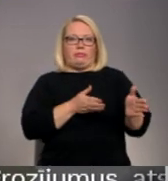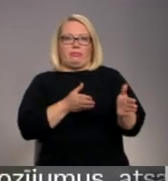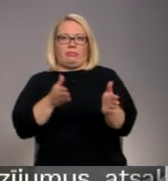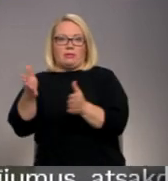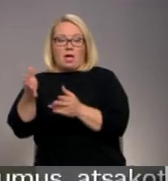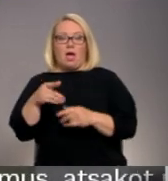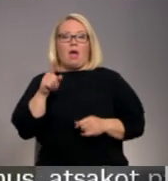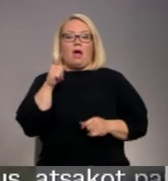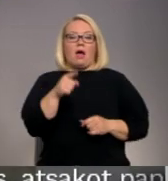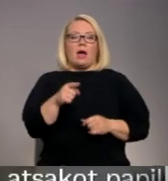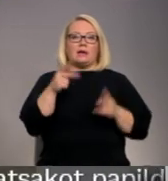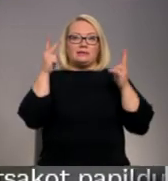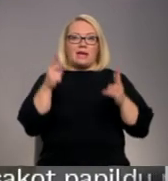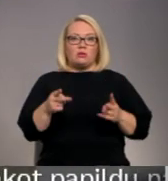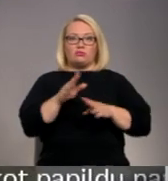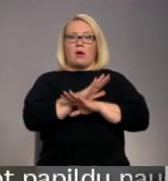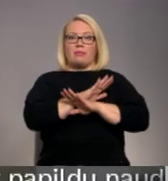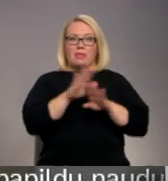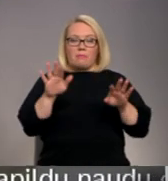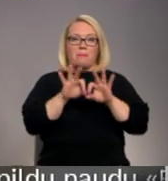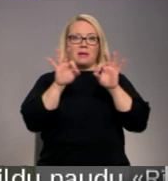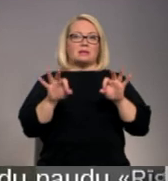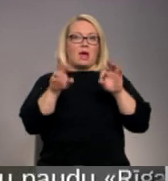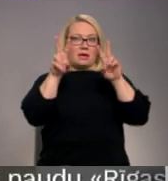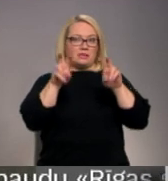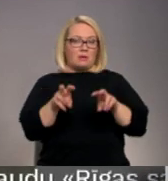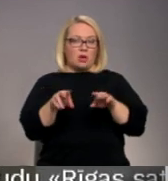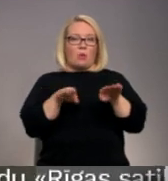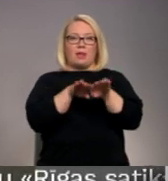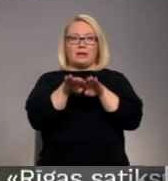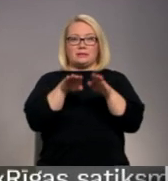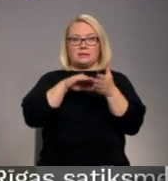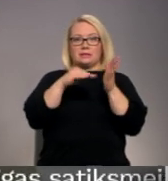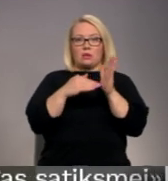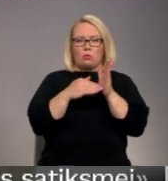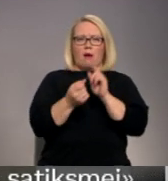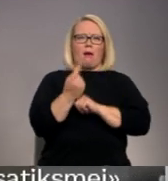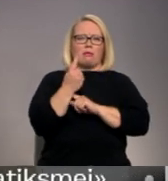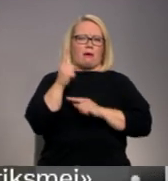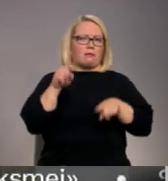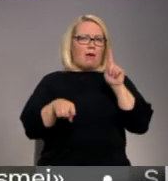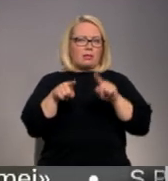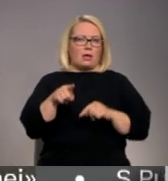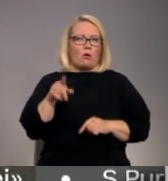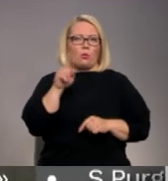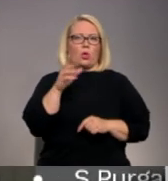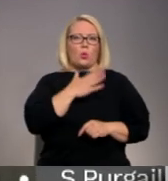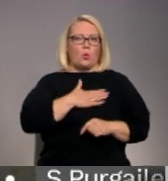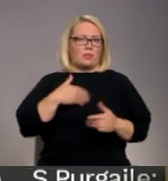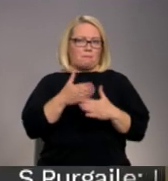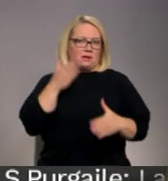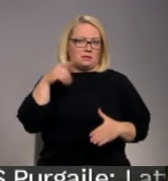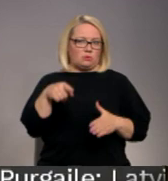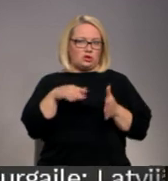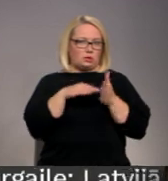ceļa. Cietu šo nebija, bet tika uzsākti izmeklēšana, jo līdzīgas situācijas gadās reti un ir potenciāli ļoti bīstamas.